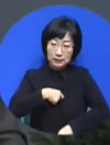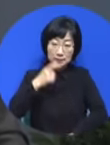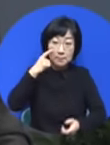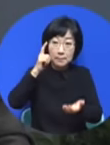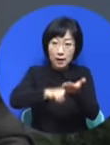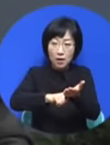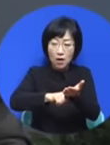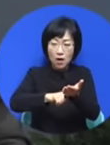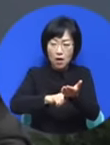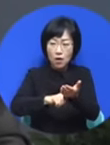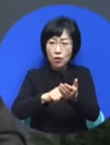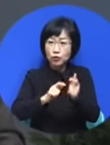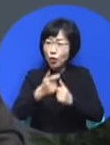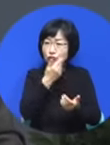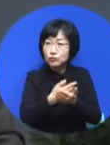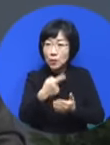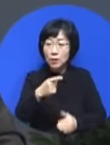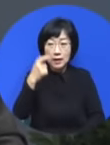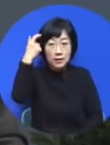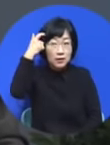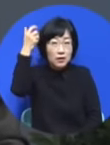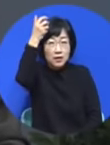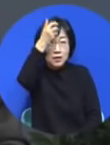중요한 거 영적 사실이 보이기 시작했습니다.